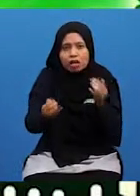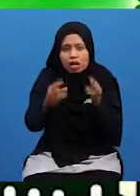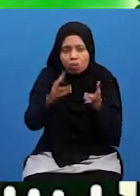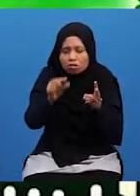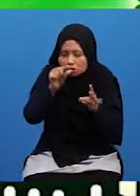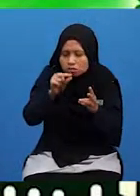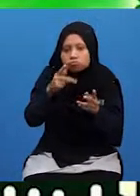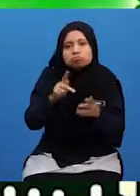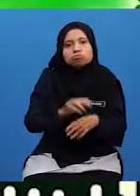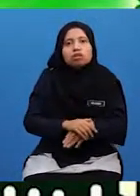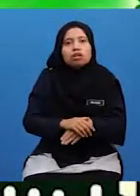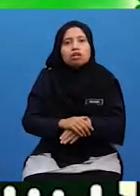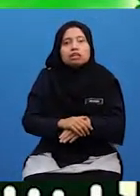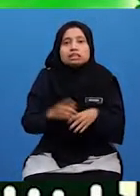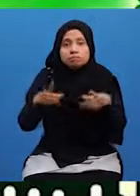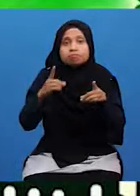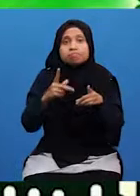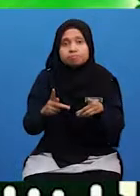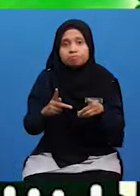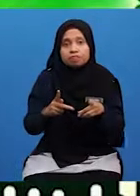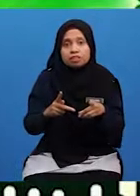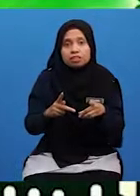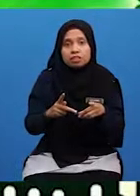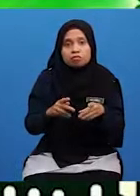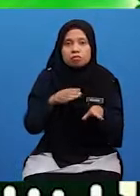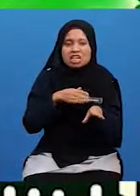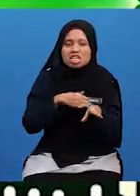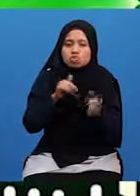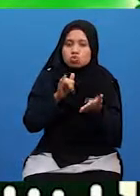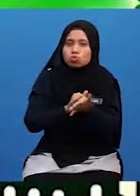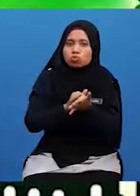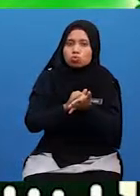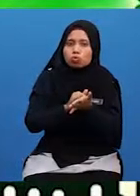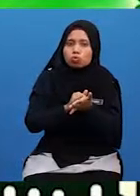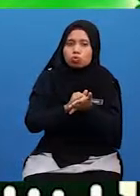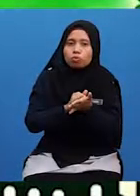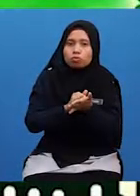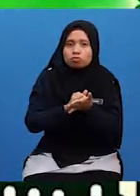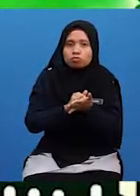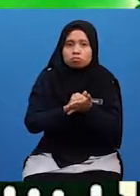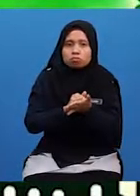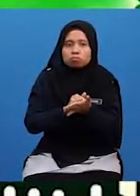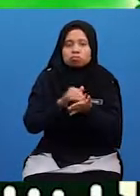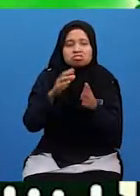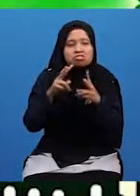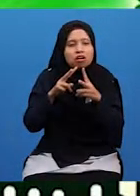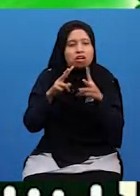dijualnya Walaupun Sedikit Sedangkan Keadaan Masyarakat Arab Pada Masa itu